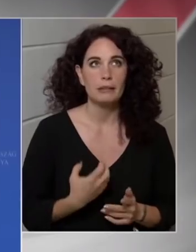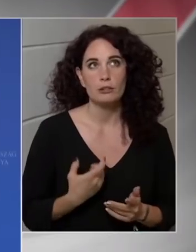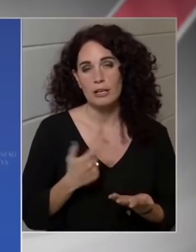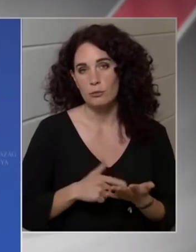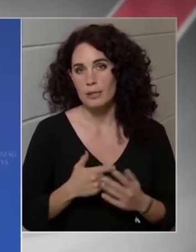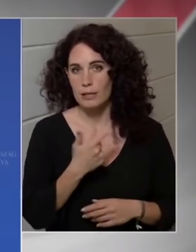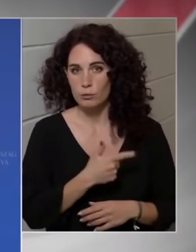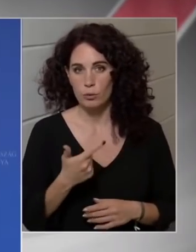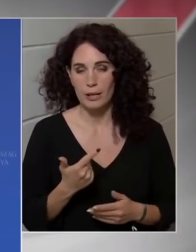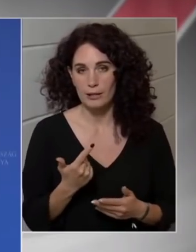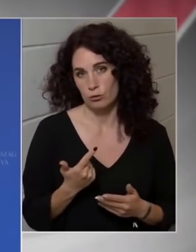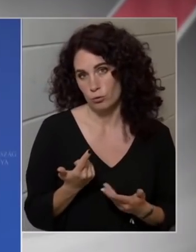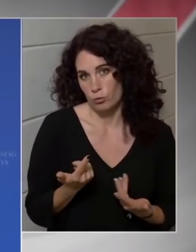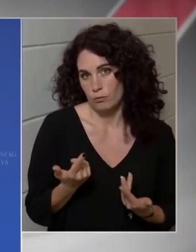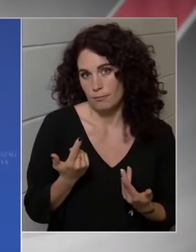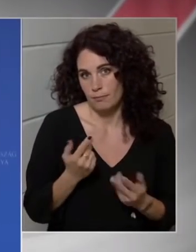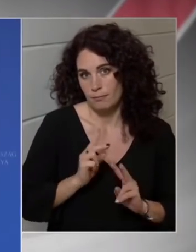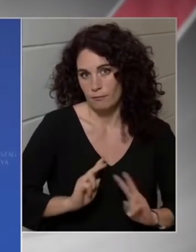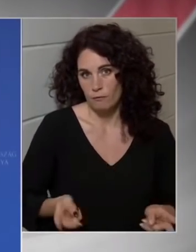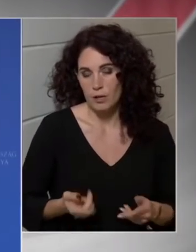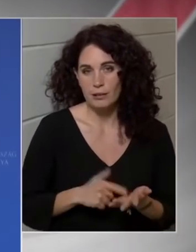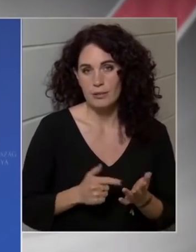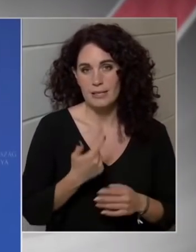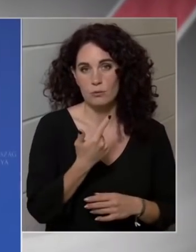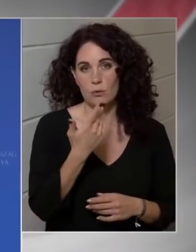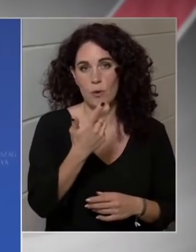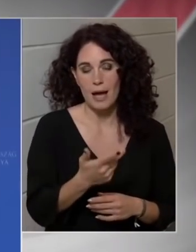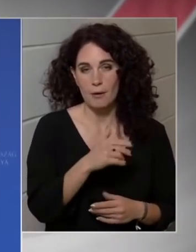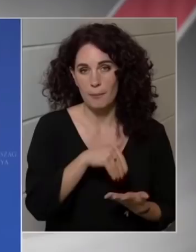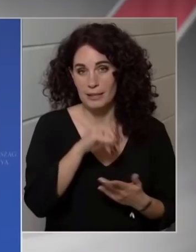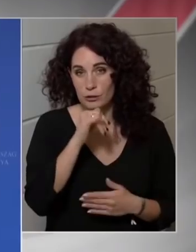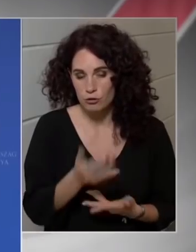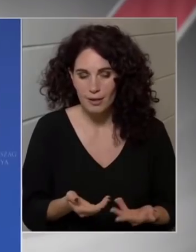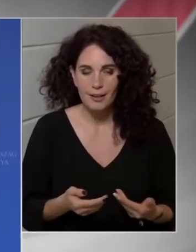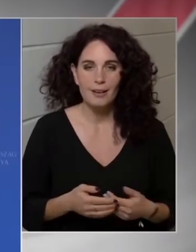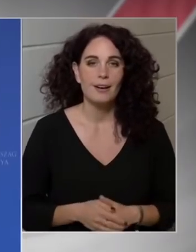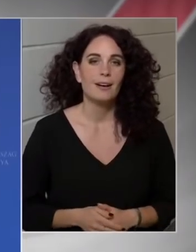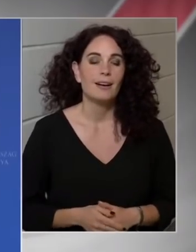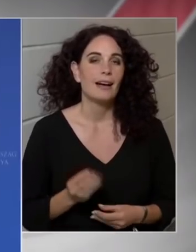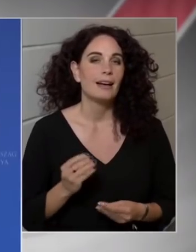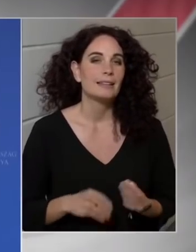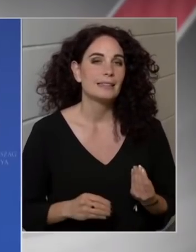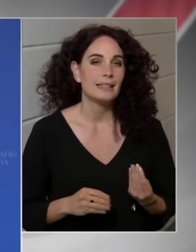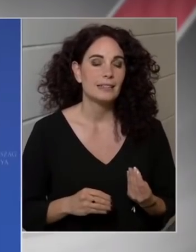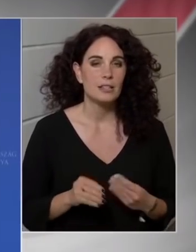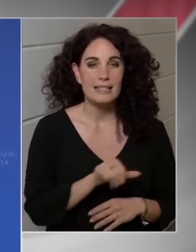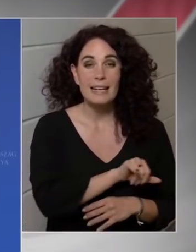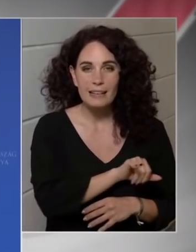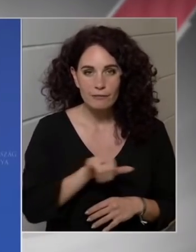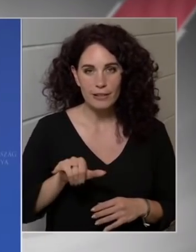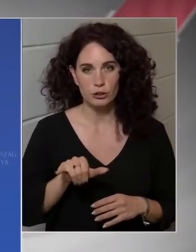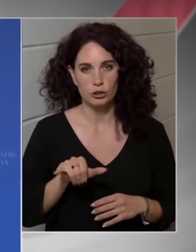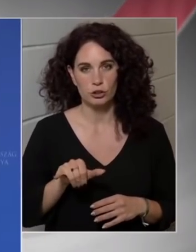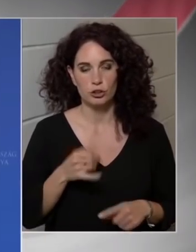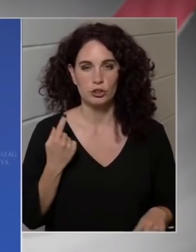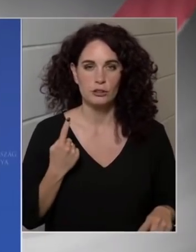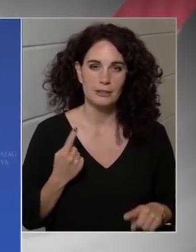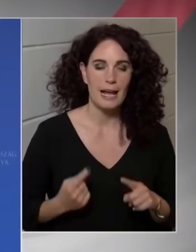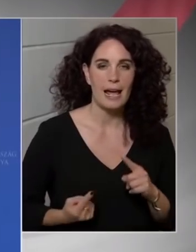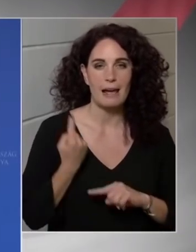-ben járunk, 23 megmérni nincs, tehát ebből az esetben az éves extra profit